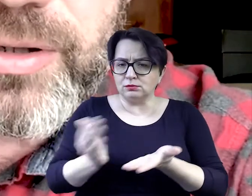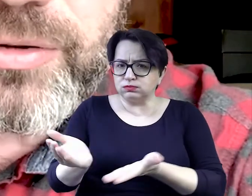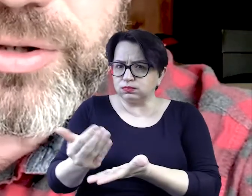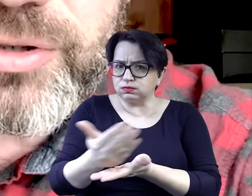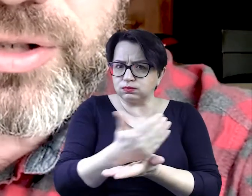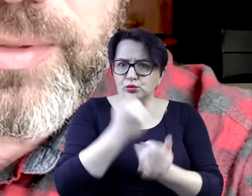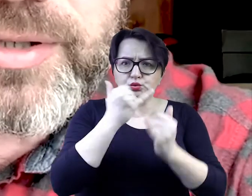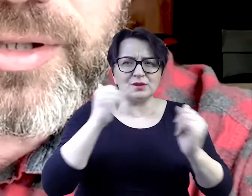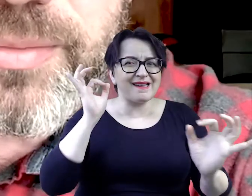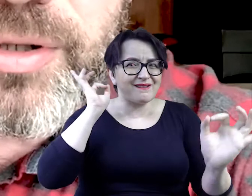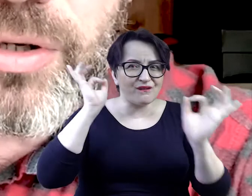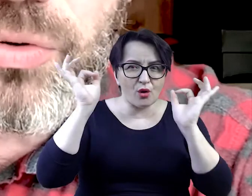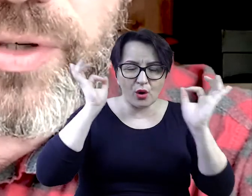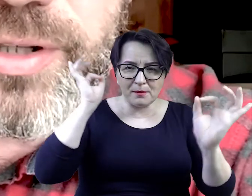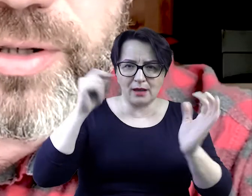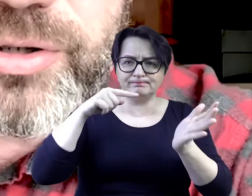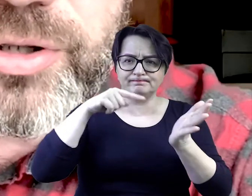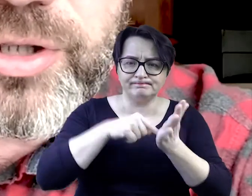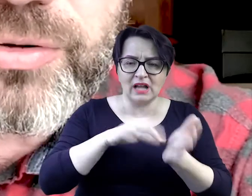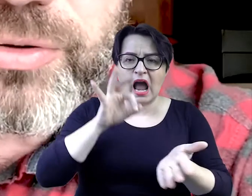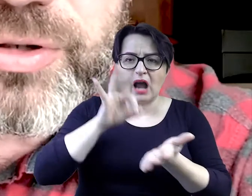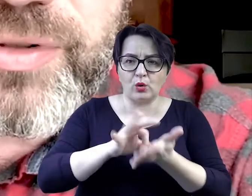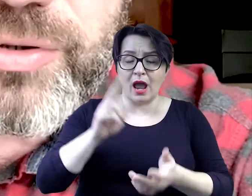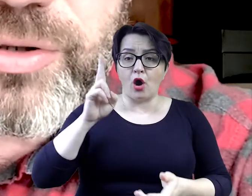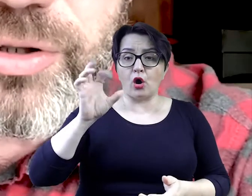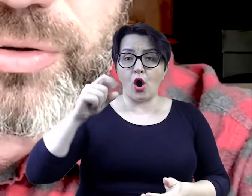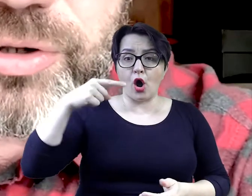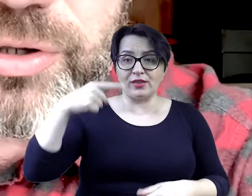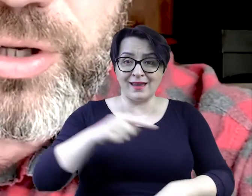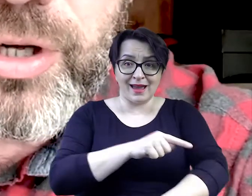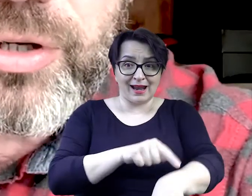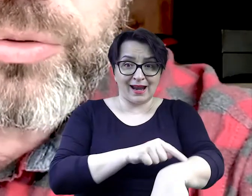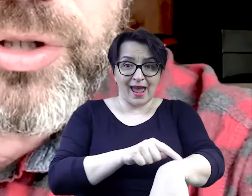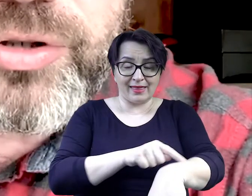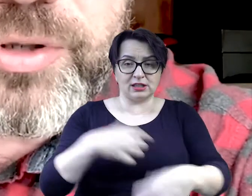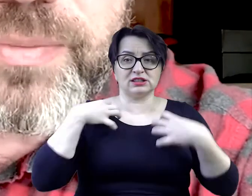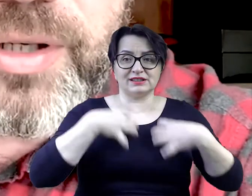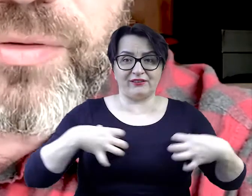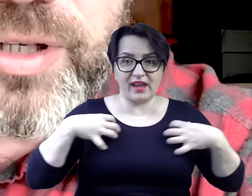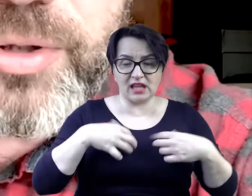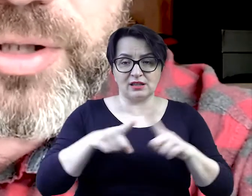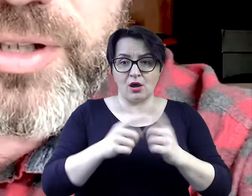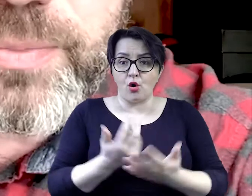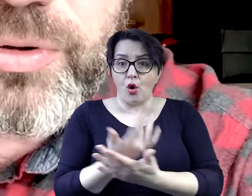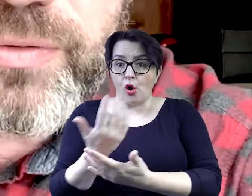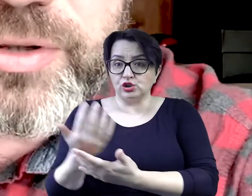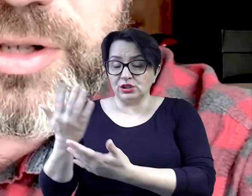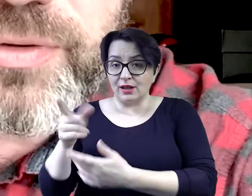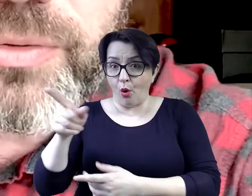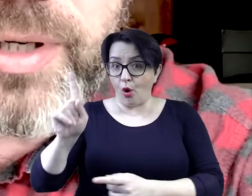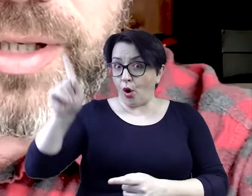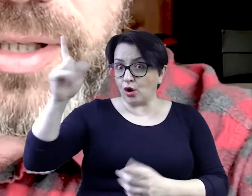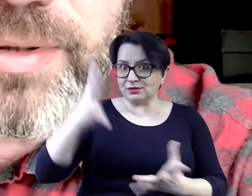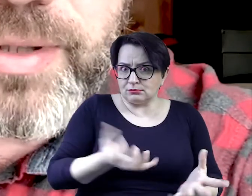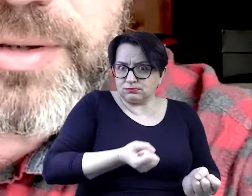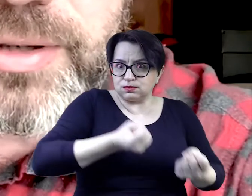Dotyczących m.in. Kodów genetycznych niektórych zwierząt i roślin Które kosmici planowali przetransportować Na